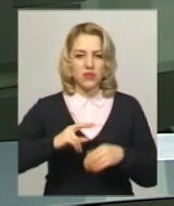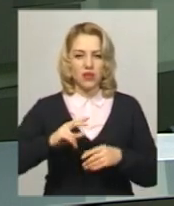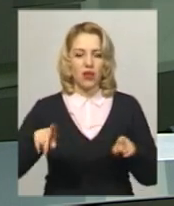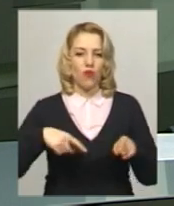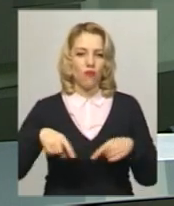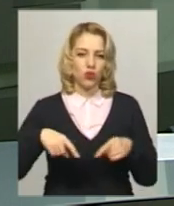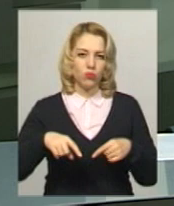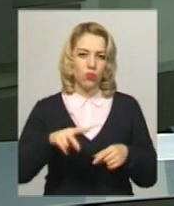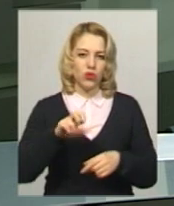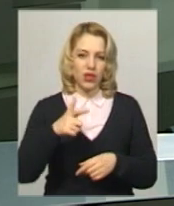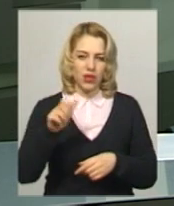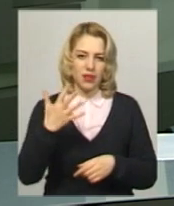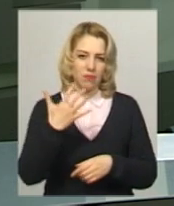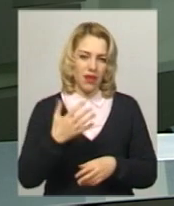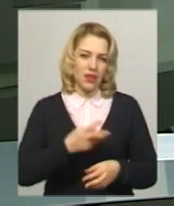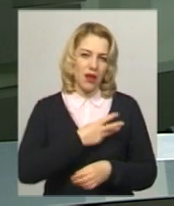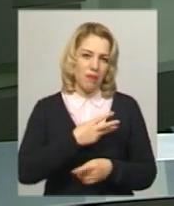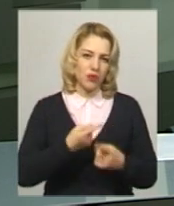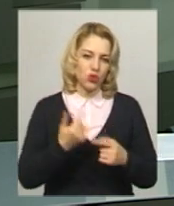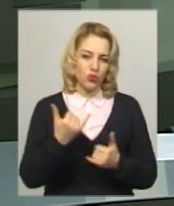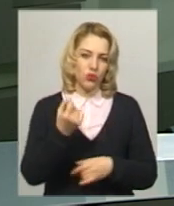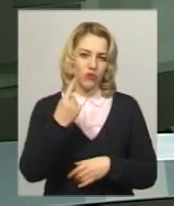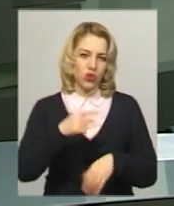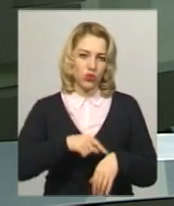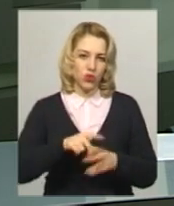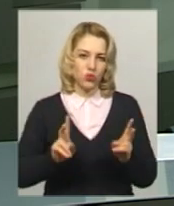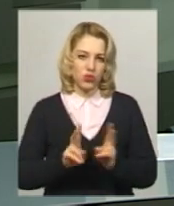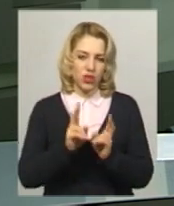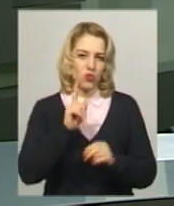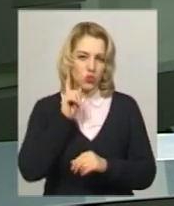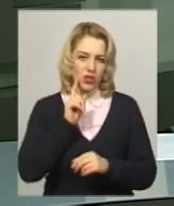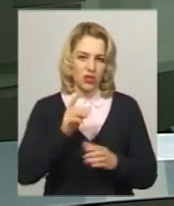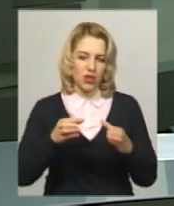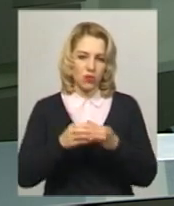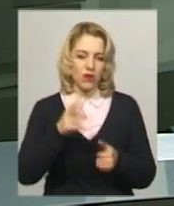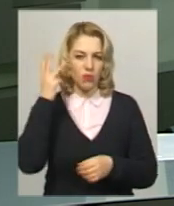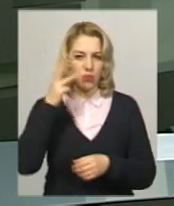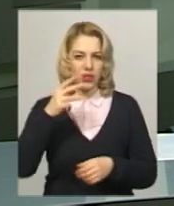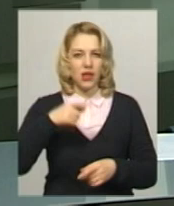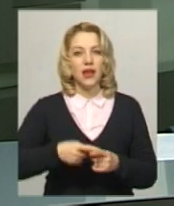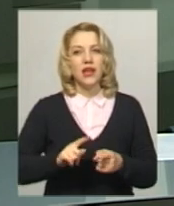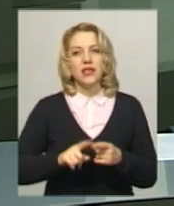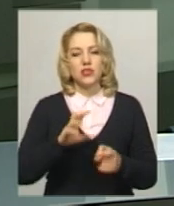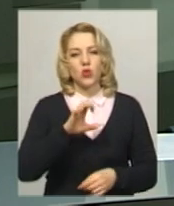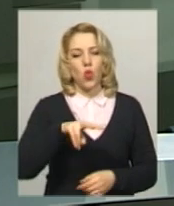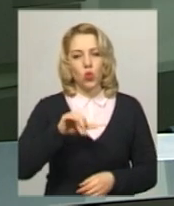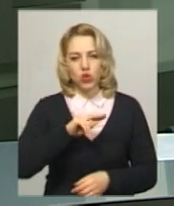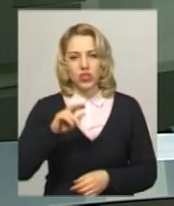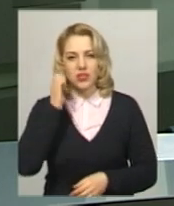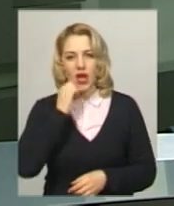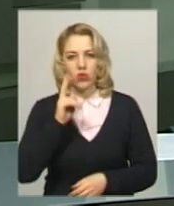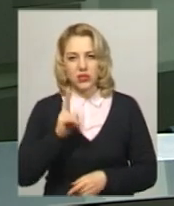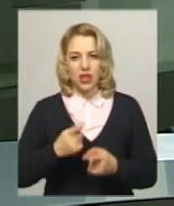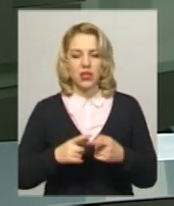та 5 аматорських. Сьогодні в 11-й годині зустрічалася юнацька команда Поділля Хмельницького зі Случем Старокостянтинова.